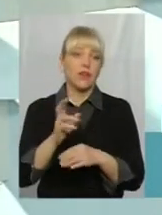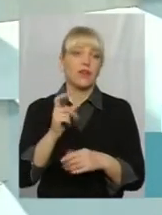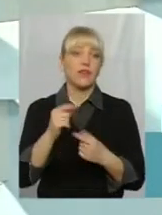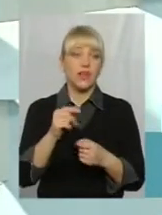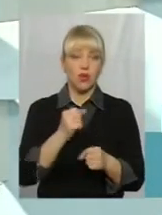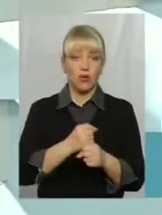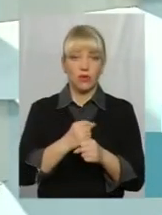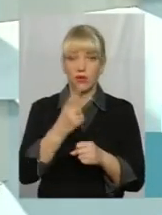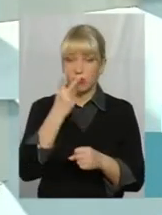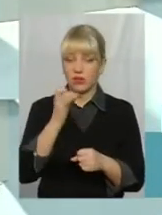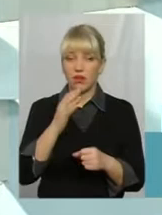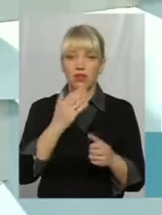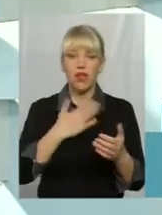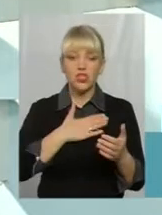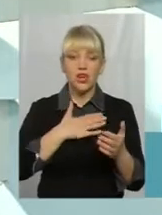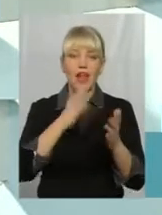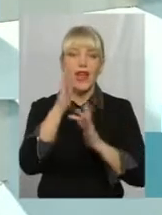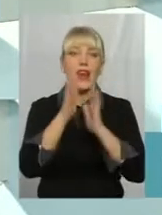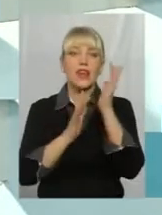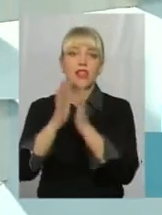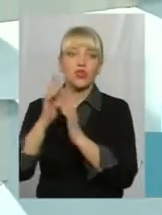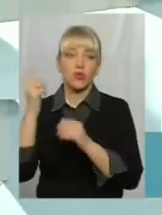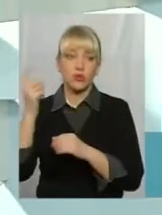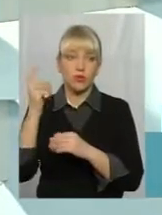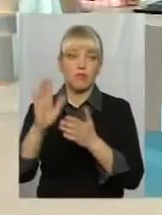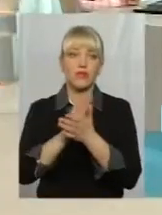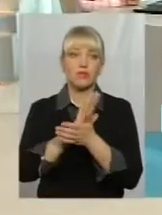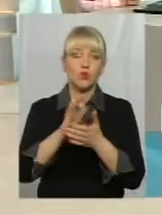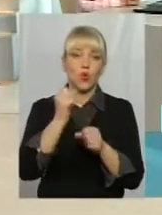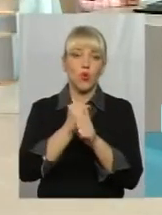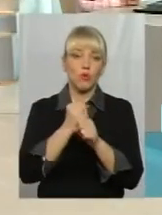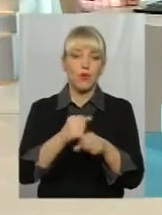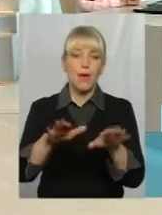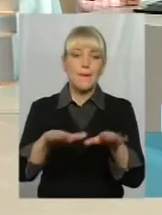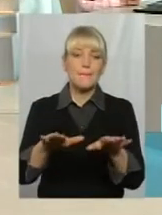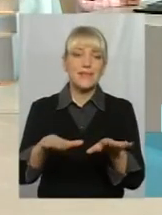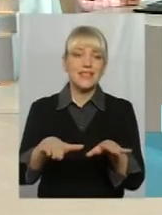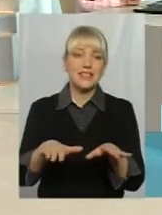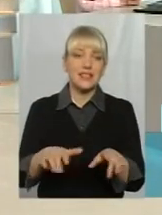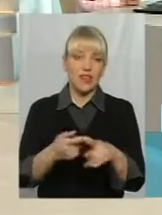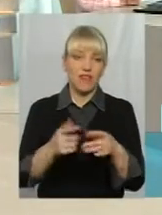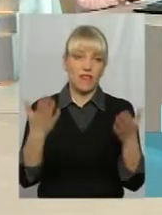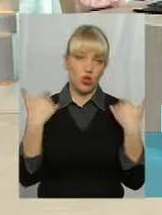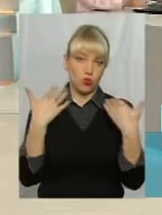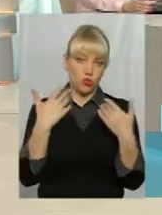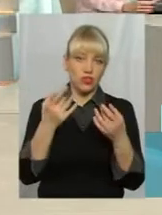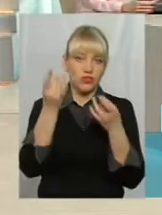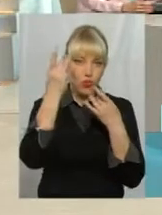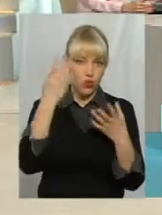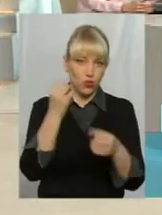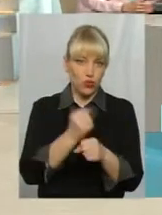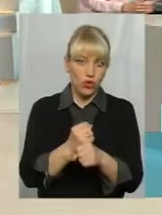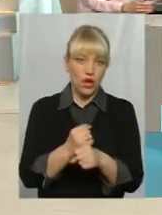наші лісові господарства дуже часто по лісу роблять безкоштовні такі місця відпочинку. Вони окультурюють їх. Я бачив,